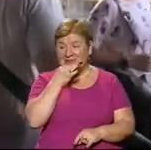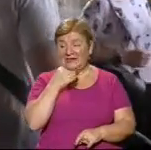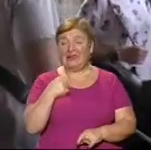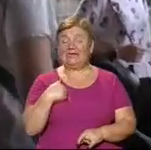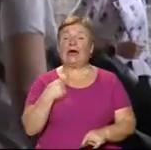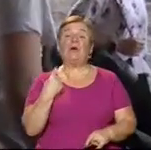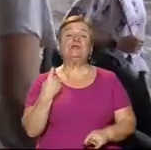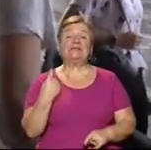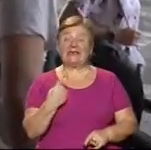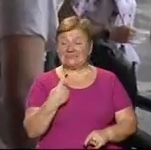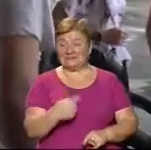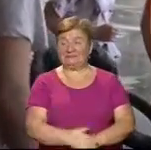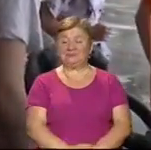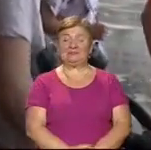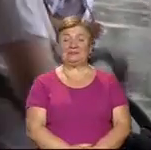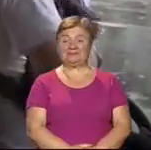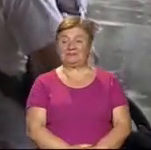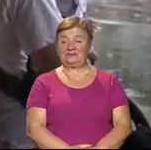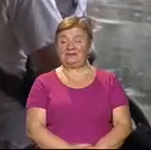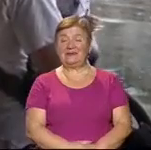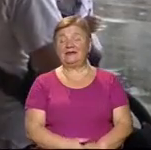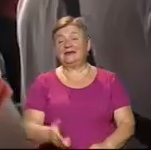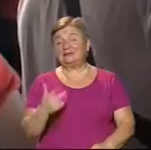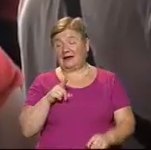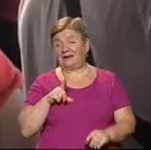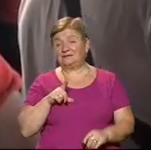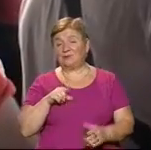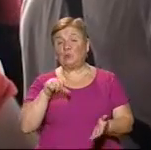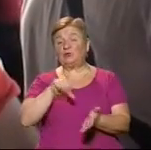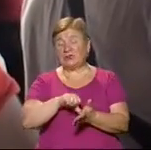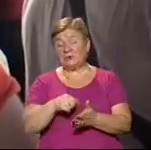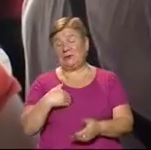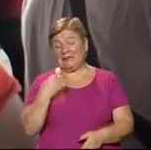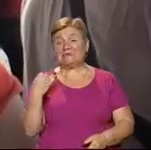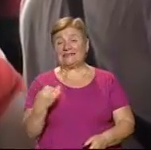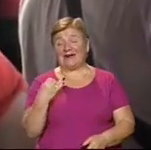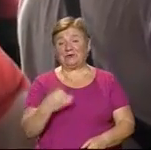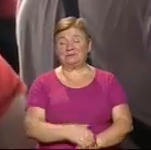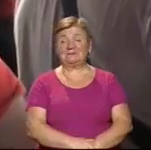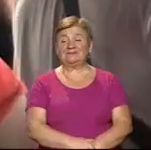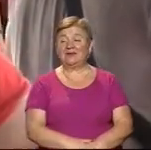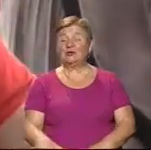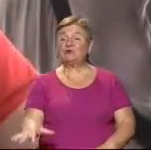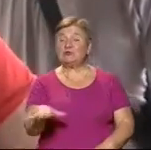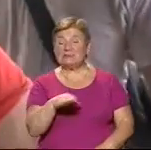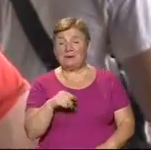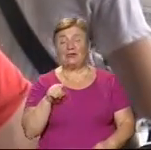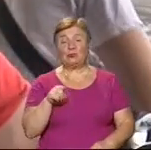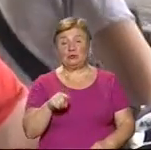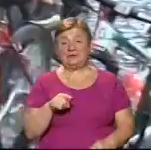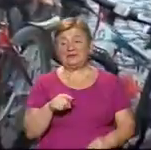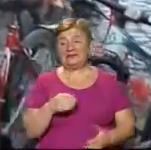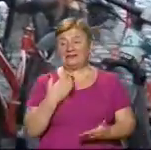«Кожен раз участвую в заїздах, мені цікаво, разом з усіма, такий